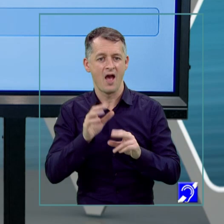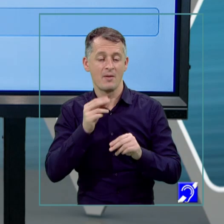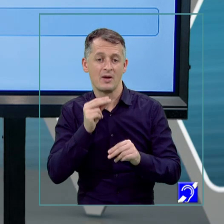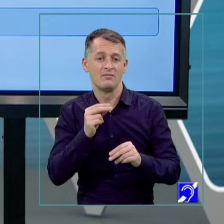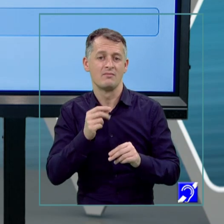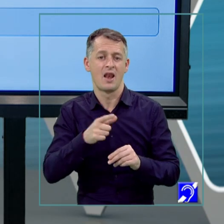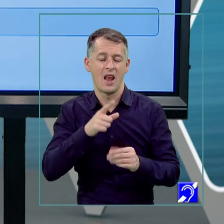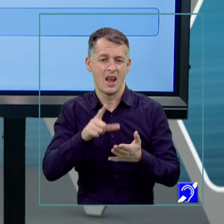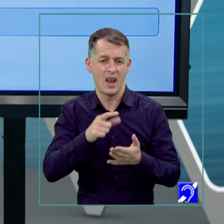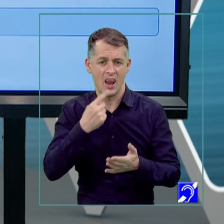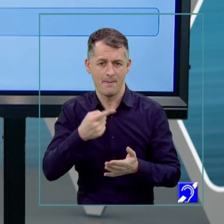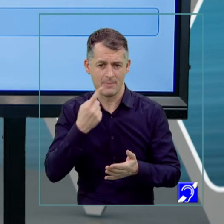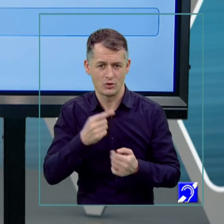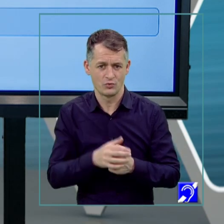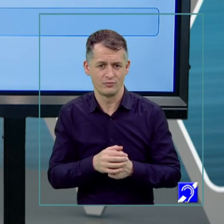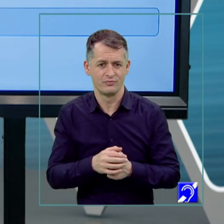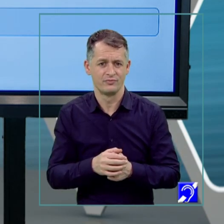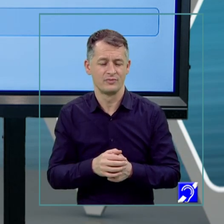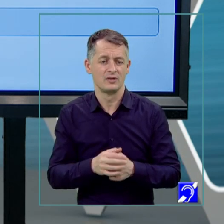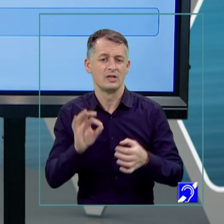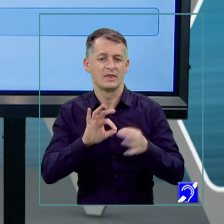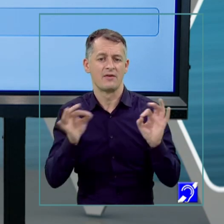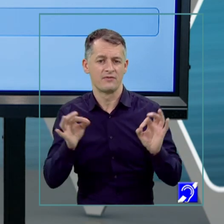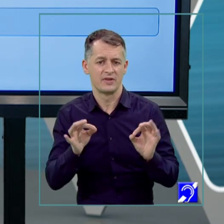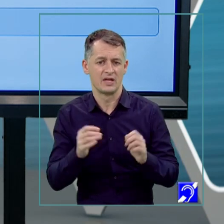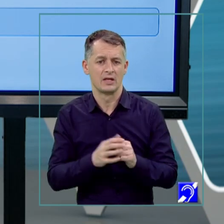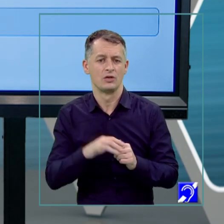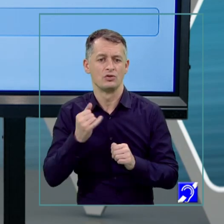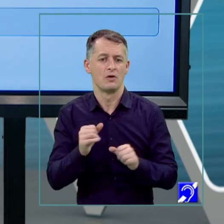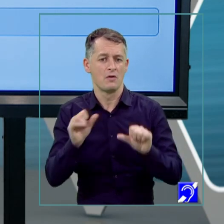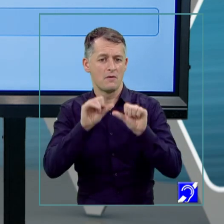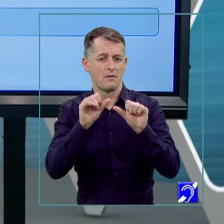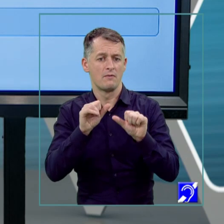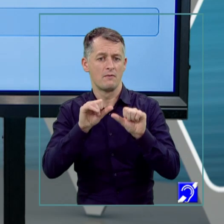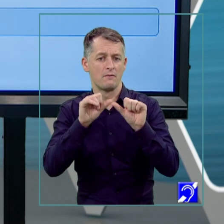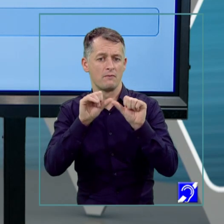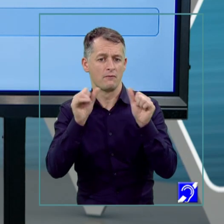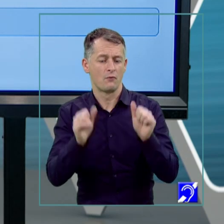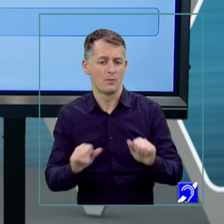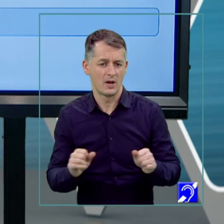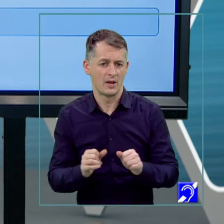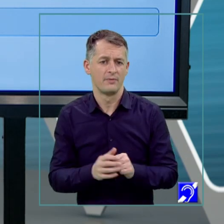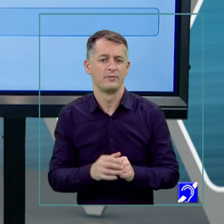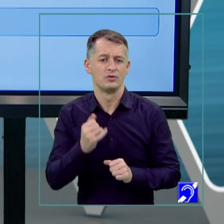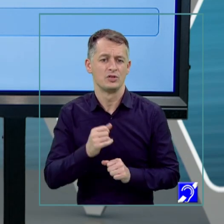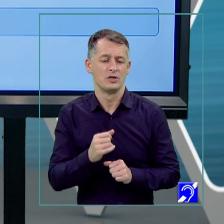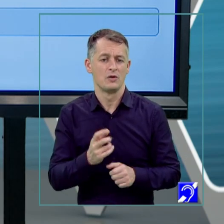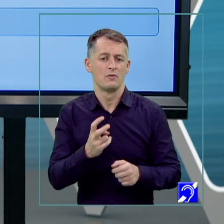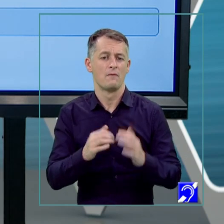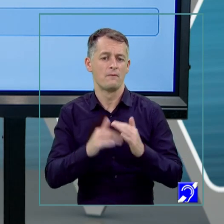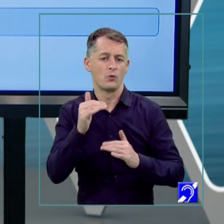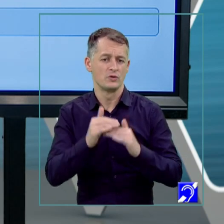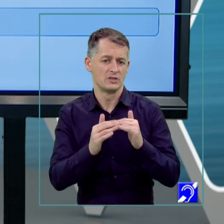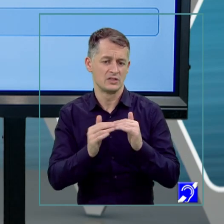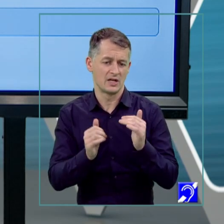avem definire și caracterizare generare, funcțiile limbajului și formele limbajului. La definire, sigur că luăm în calcul ceea